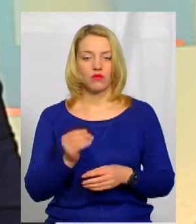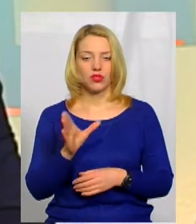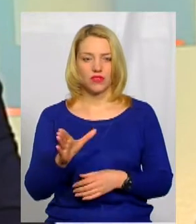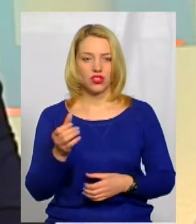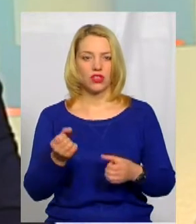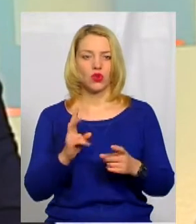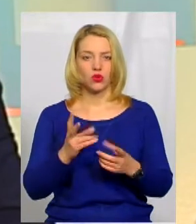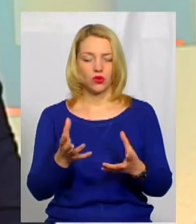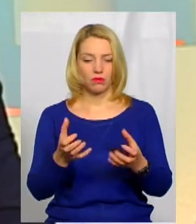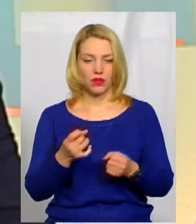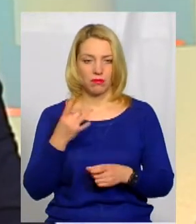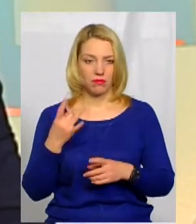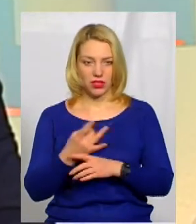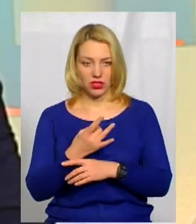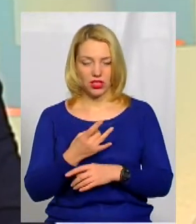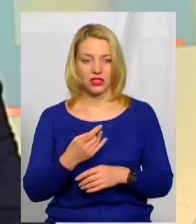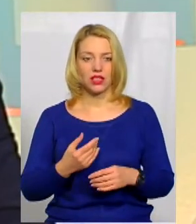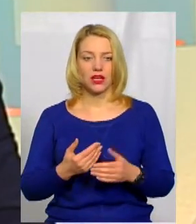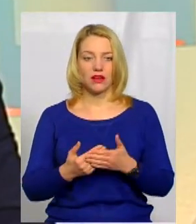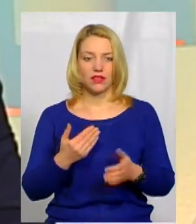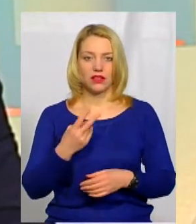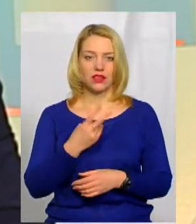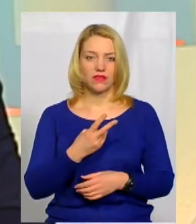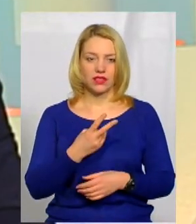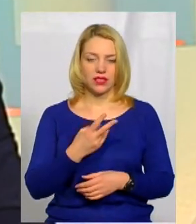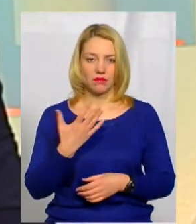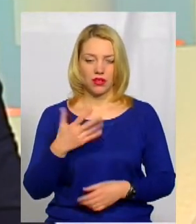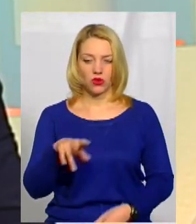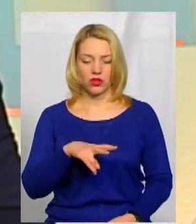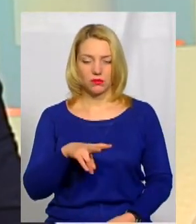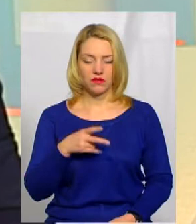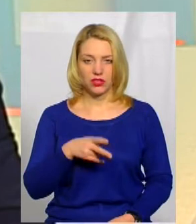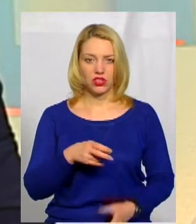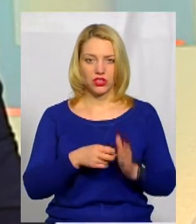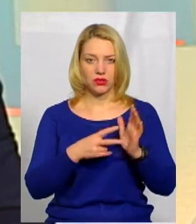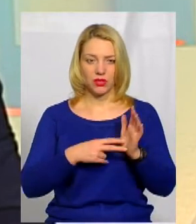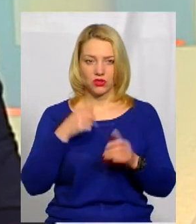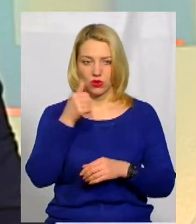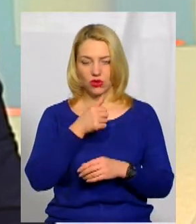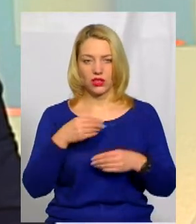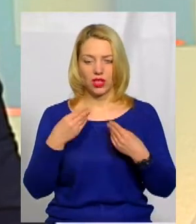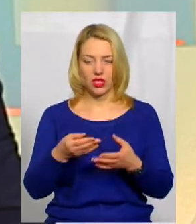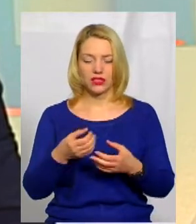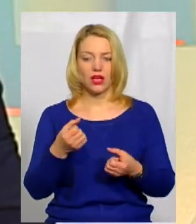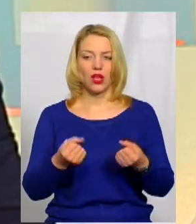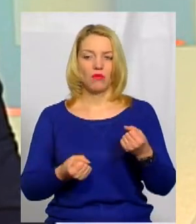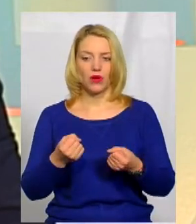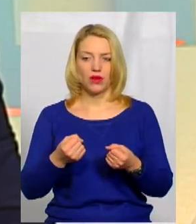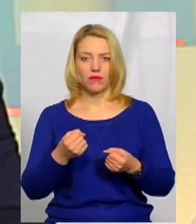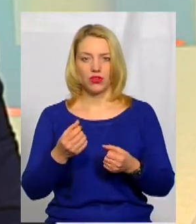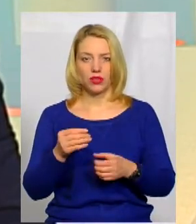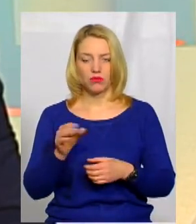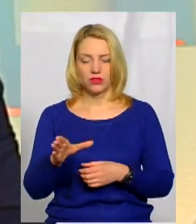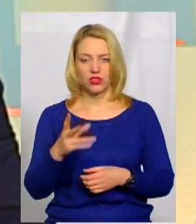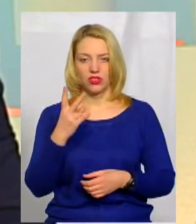отримує посвідчення водія вперше. Від 25 листопада 2017 року видається посвідчення водія на два роки. Тобто, через